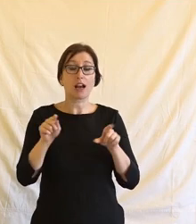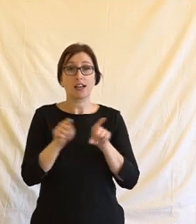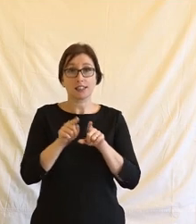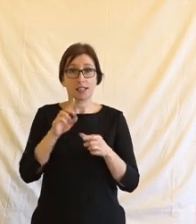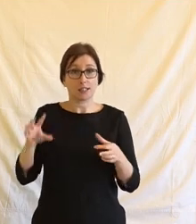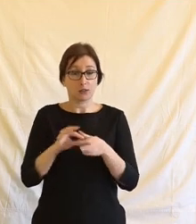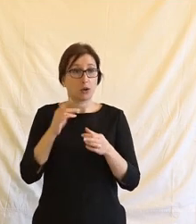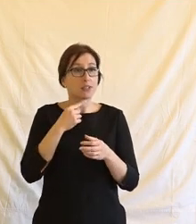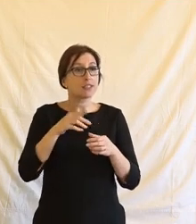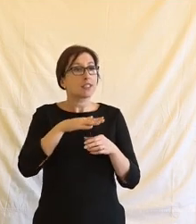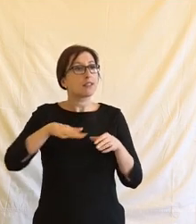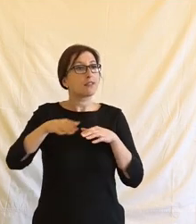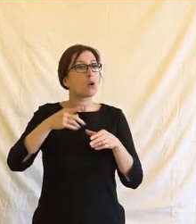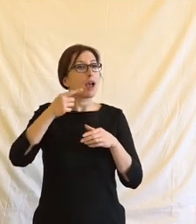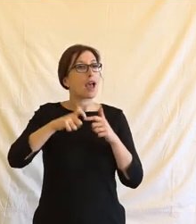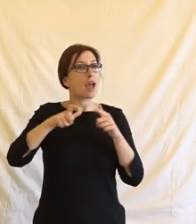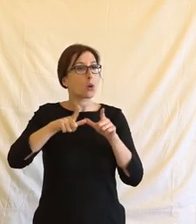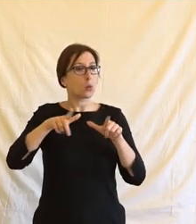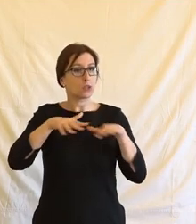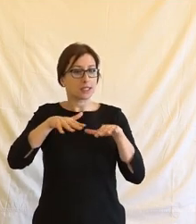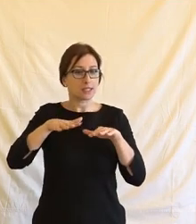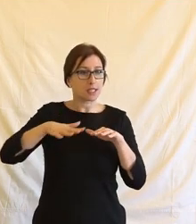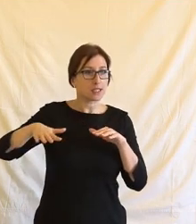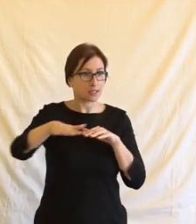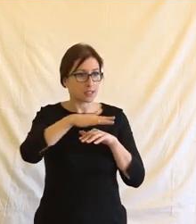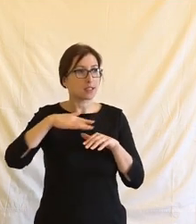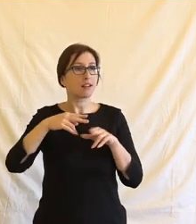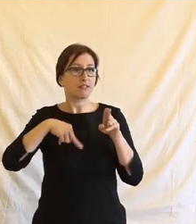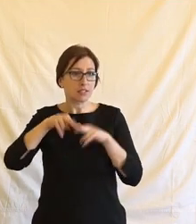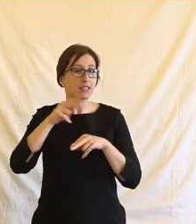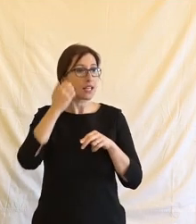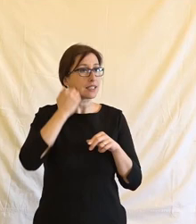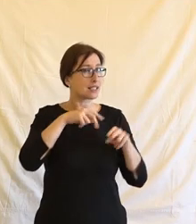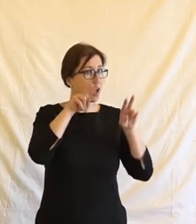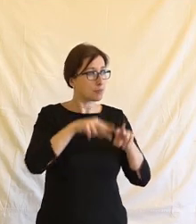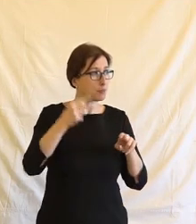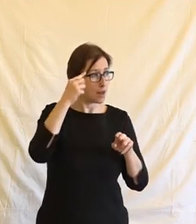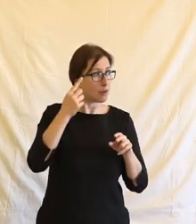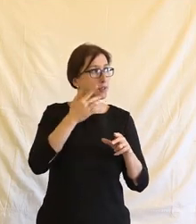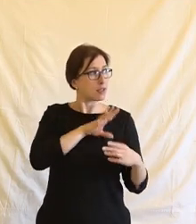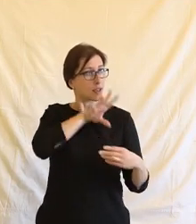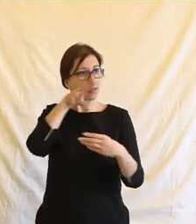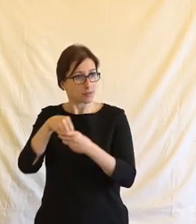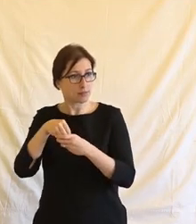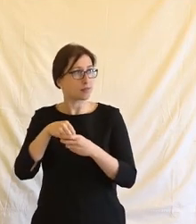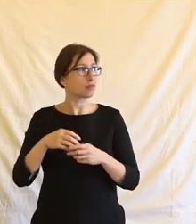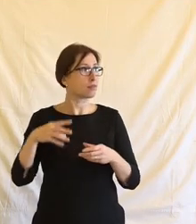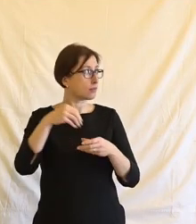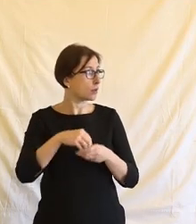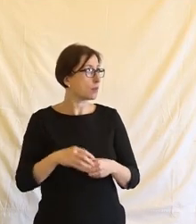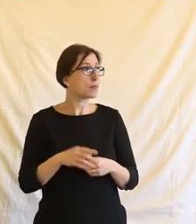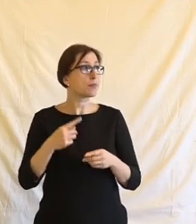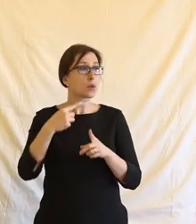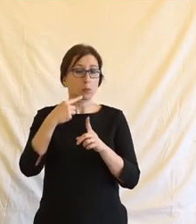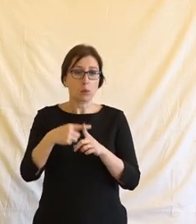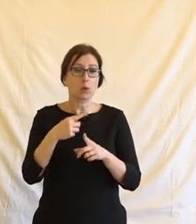soustředí na regulaci vnitřního trhu Evropské unie, spíš než na ten aspekt lidských práv, když teda tam je samozřejmě zahrnutí, taky